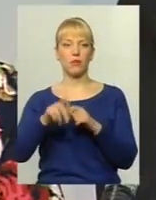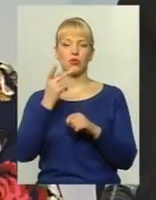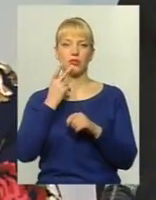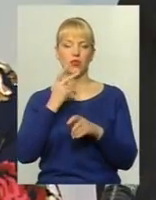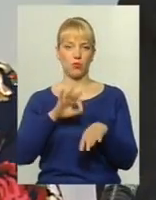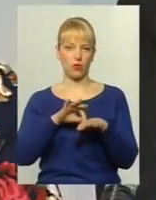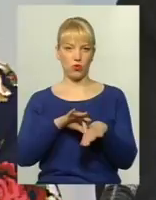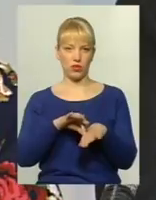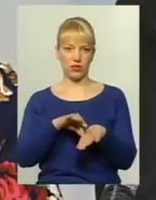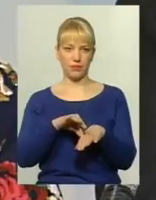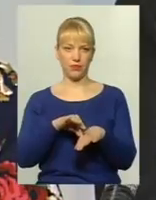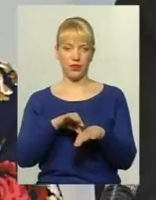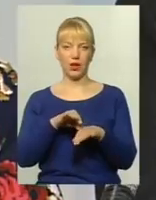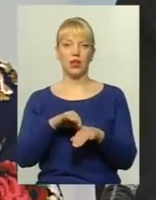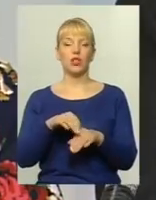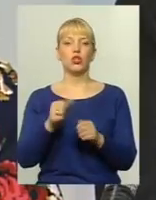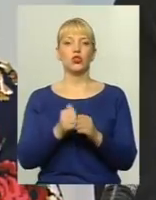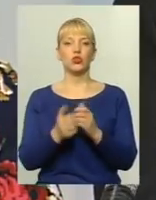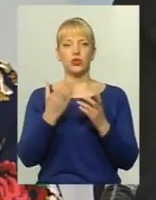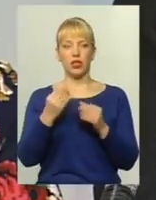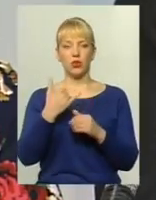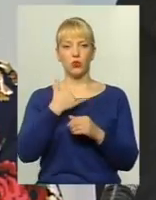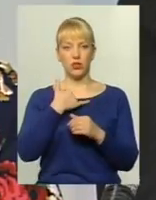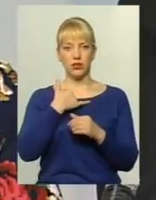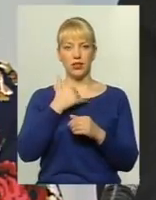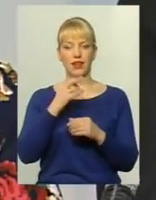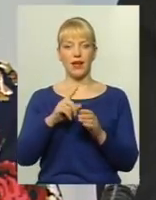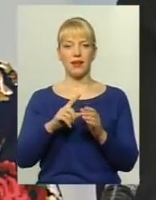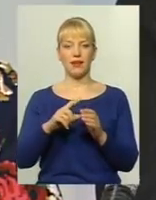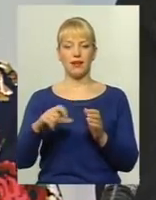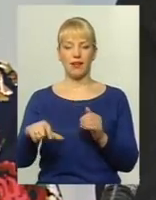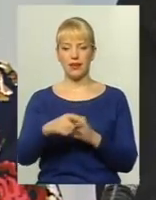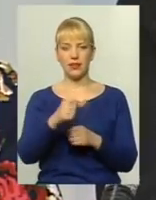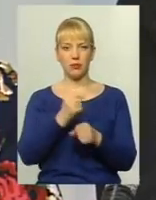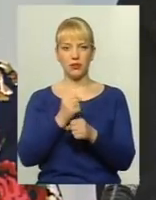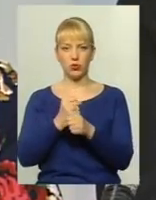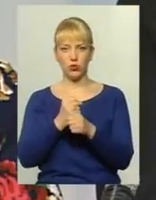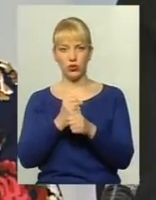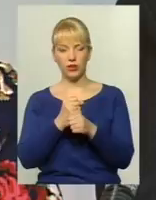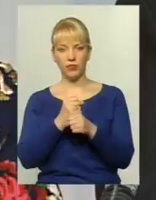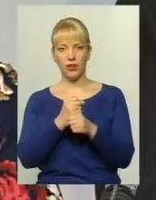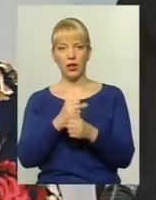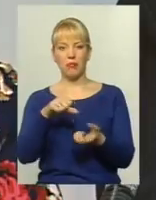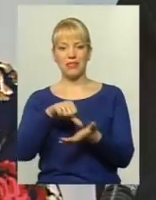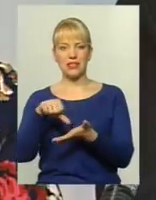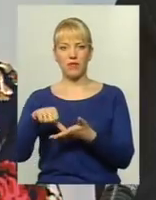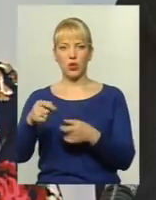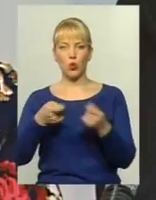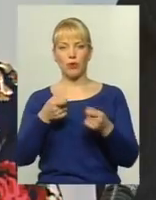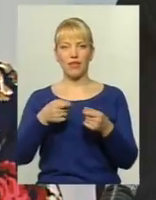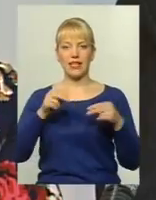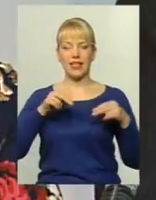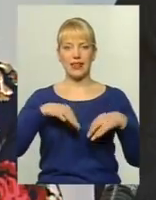проводяться Щоденно в нас на лінії працюють перестанники управління транспорту